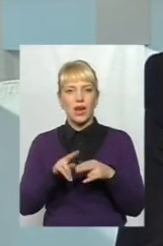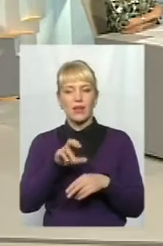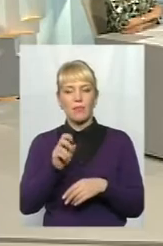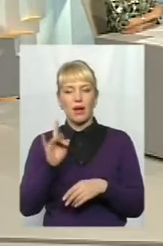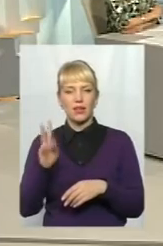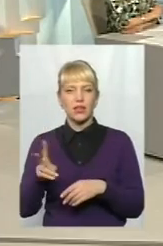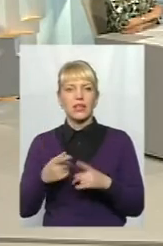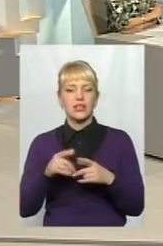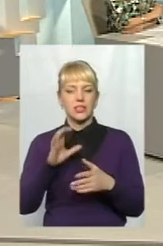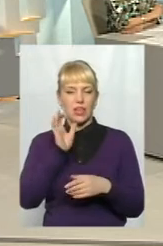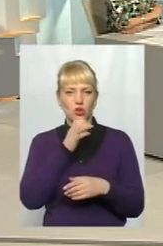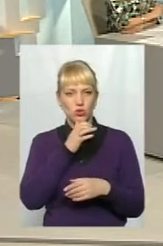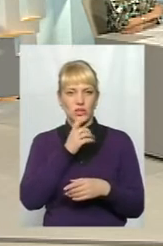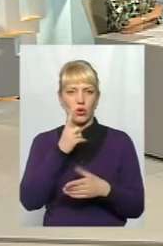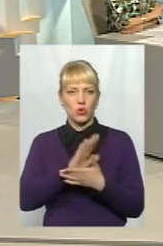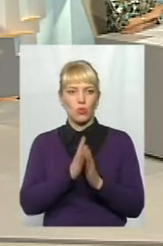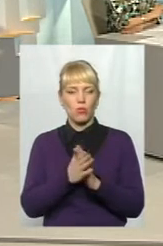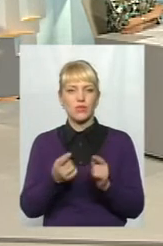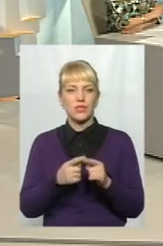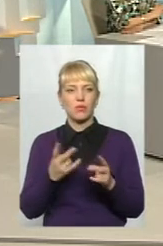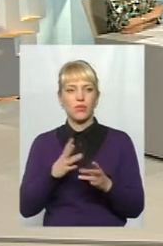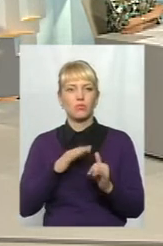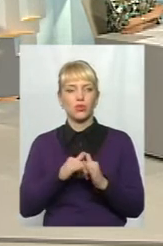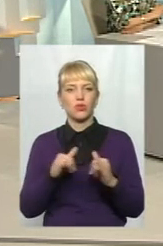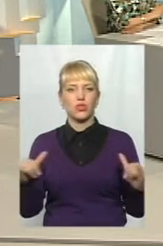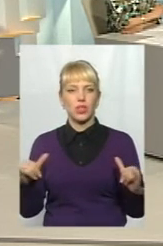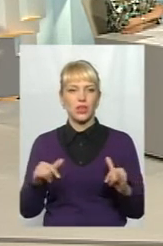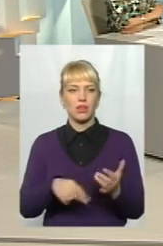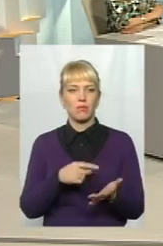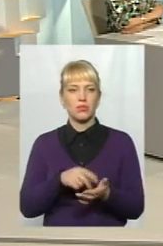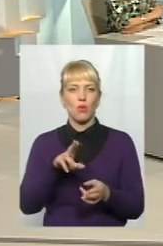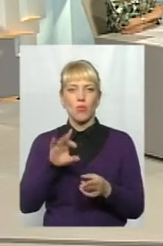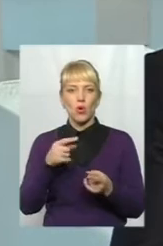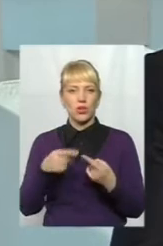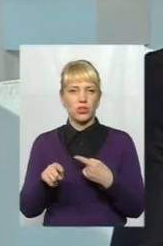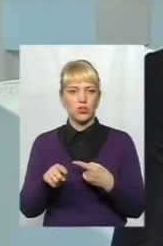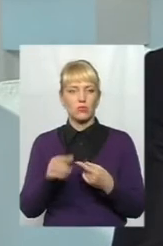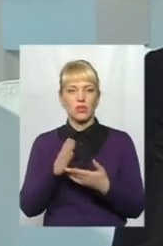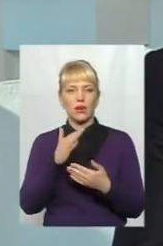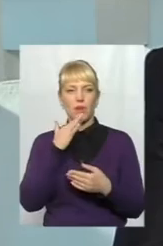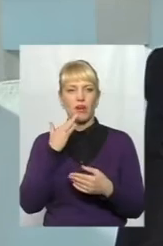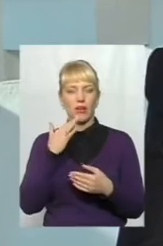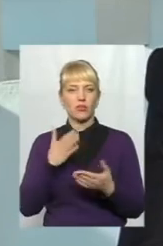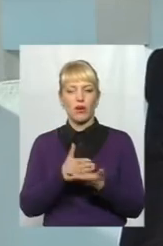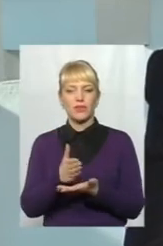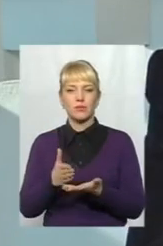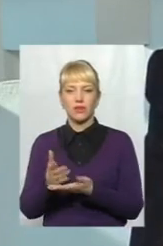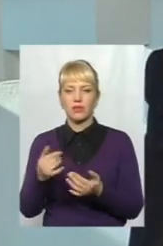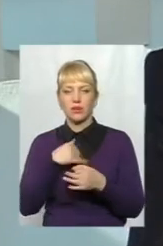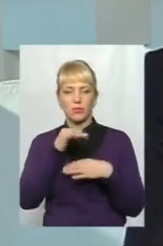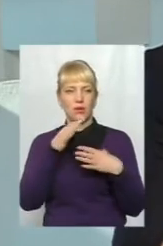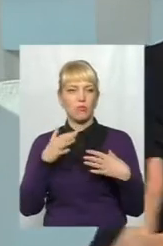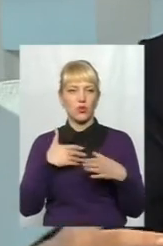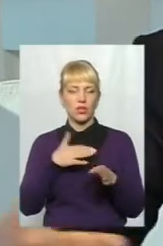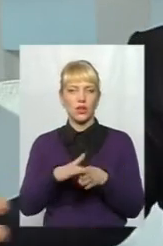з дуже серйозних умов це повинно бути розширення міста. Бо по-іншому є дуже багато аспектів, яких ми просто не можемо